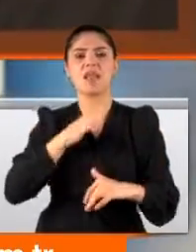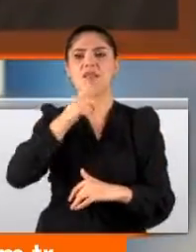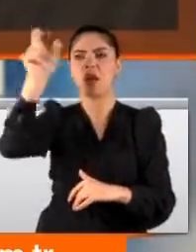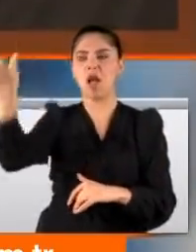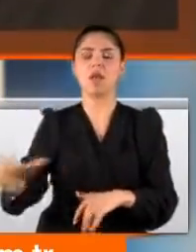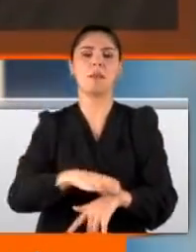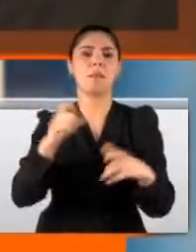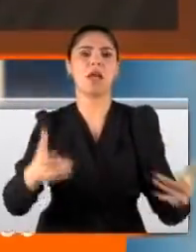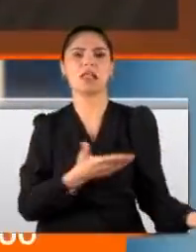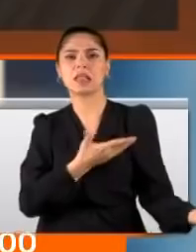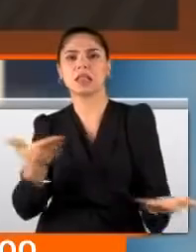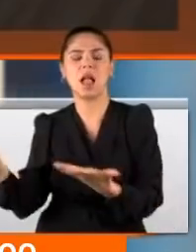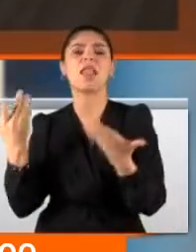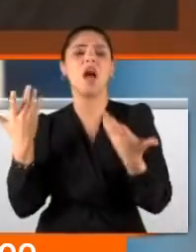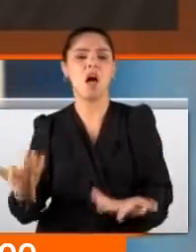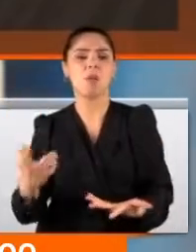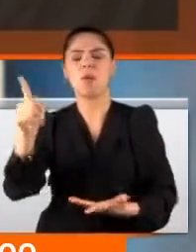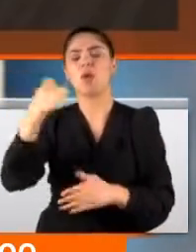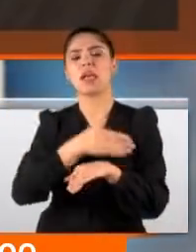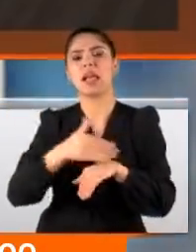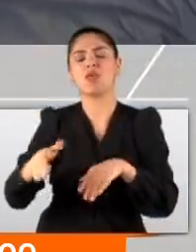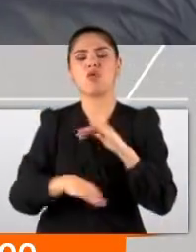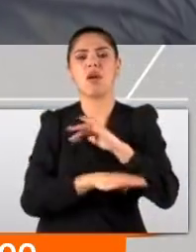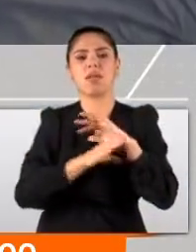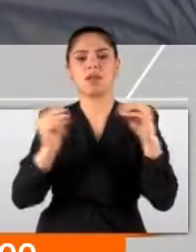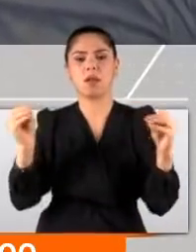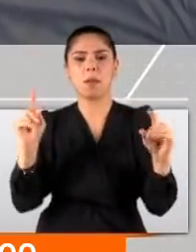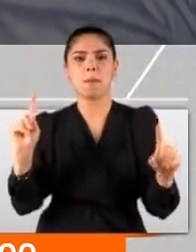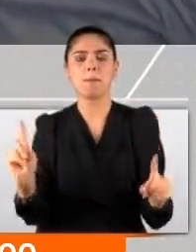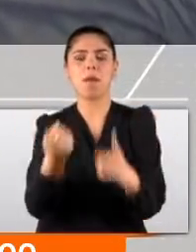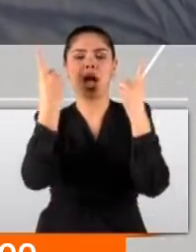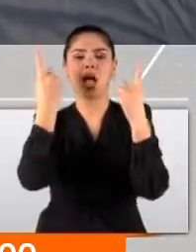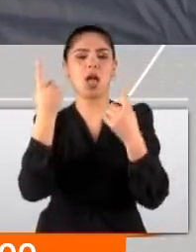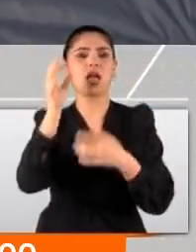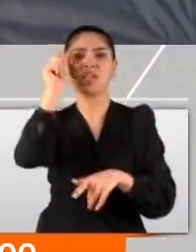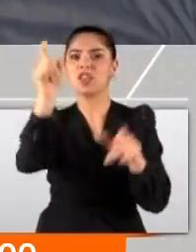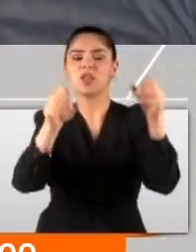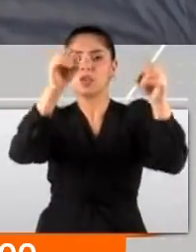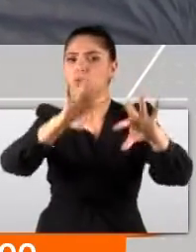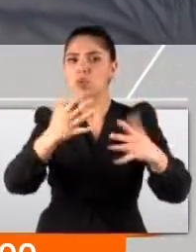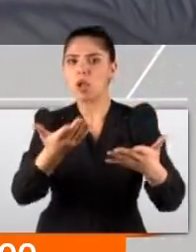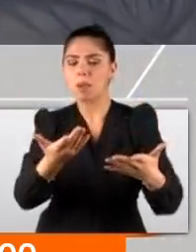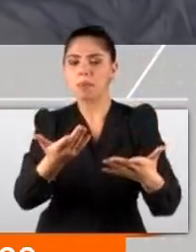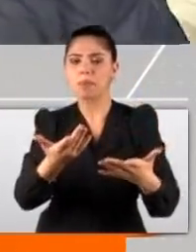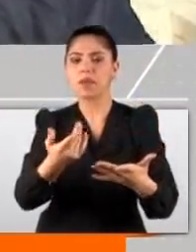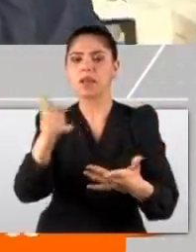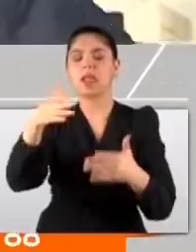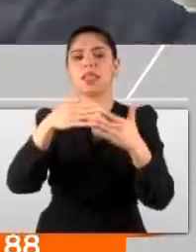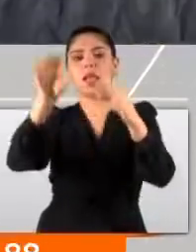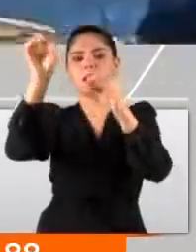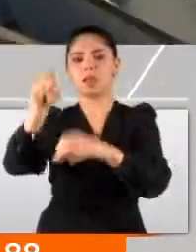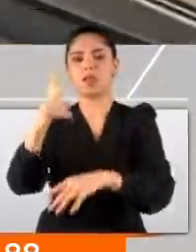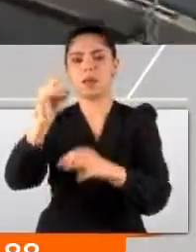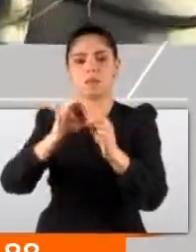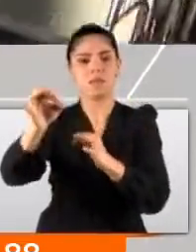pilot hemen hastaneye kaldırıldı. Ancak onun için artık çok geçti. Bir anda Allah korusun insanların üzerine düşebilirdi ama işte geldi teknenin üzerine düştü.